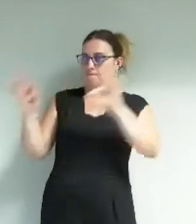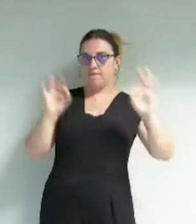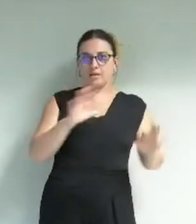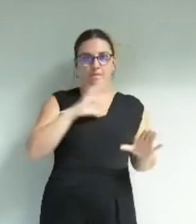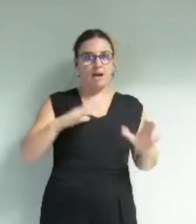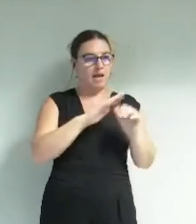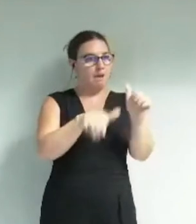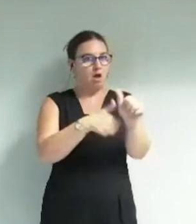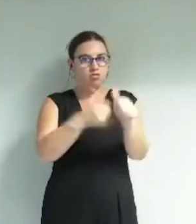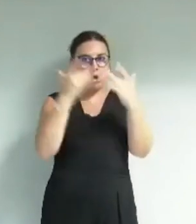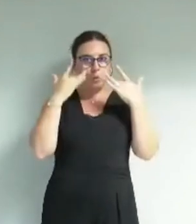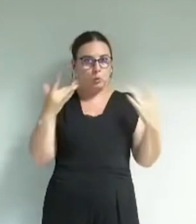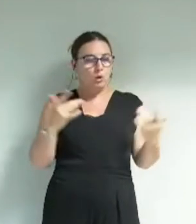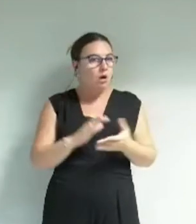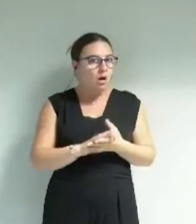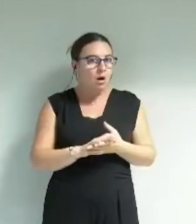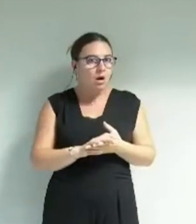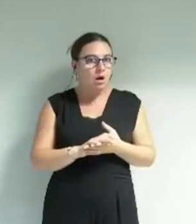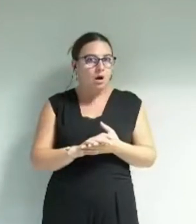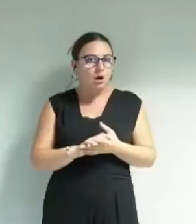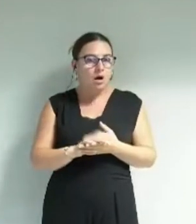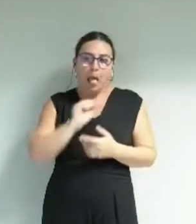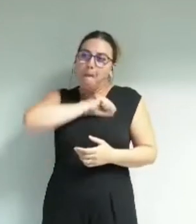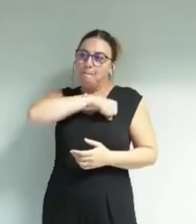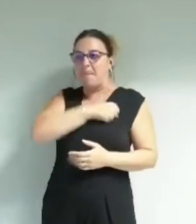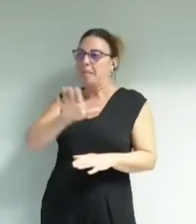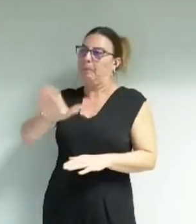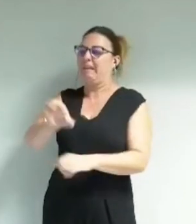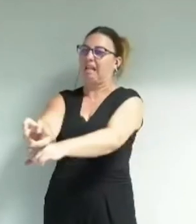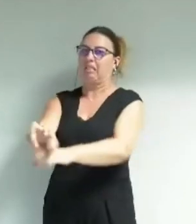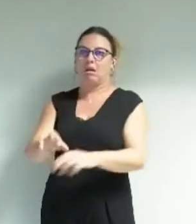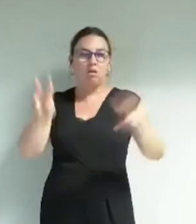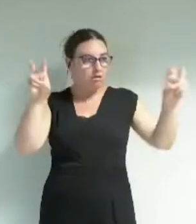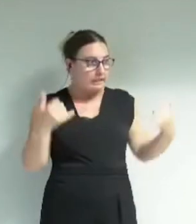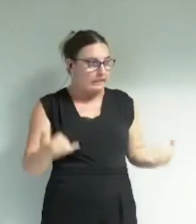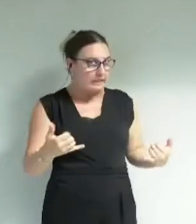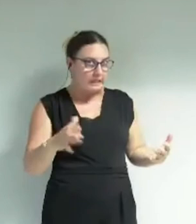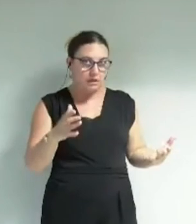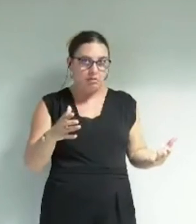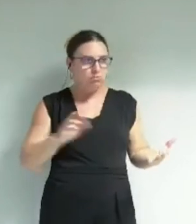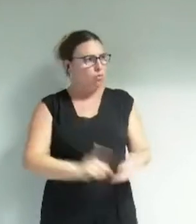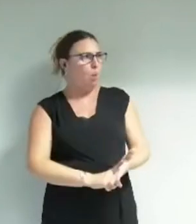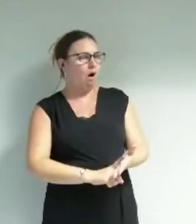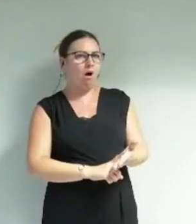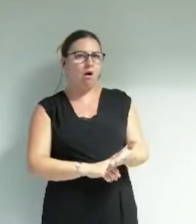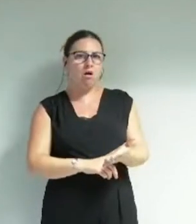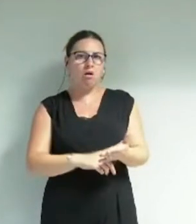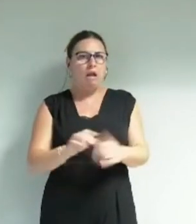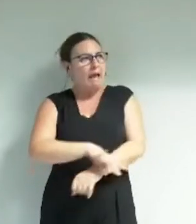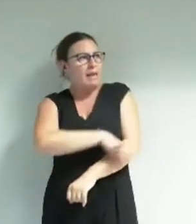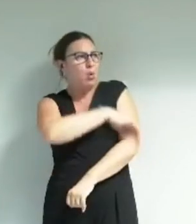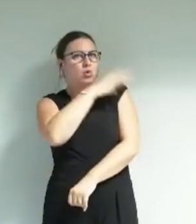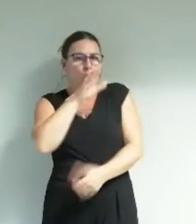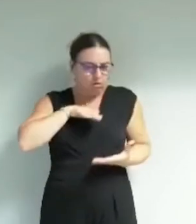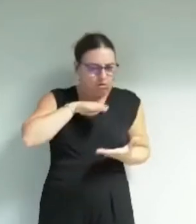'adjointe aux cultures gardez votre peine nous ne sommes pas en conseil municipal pour exprimer les émotions